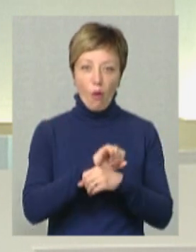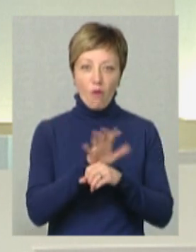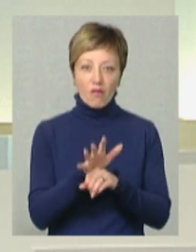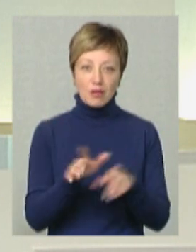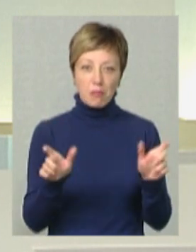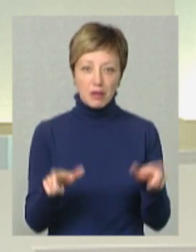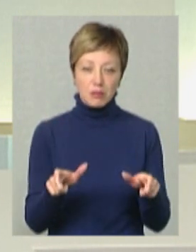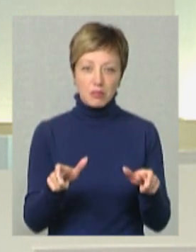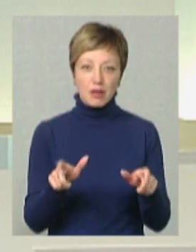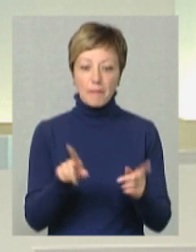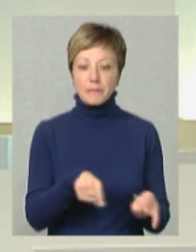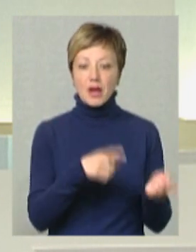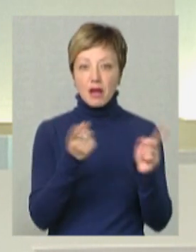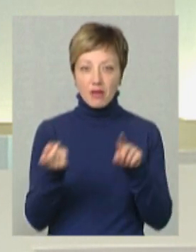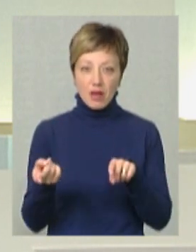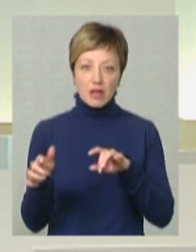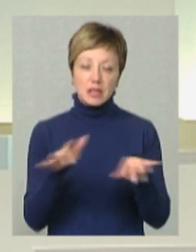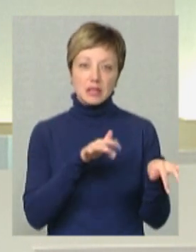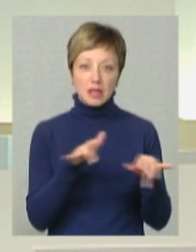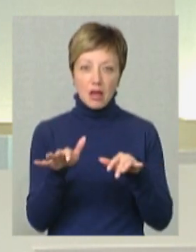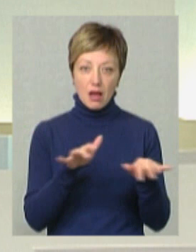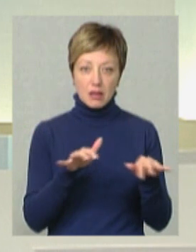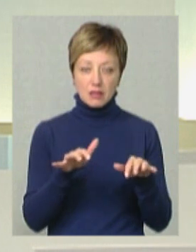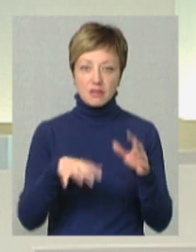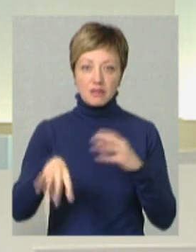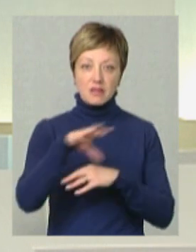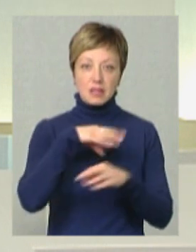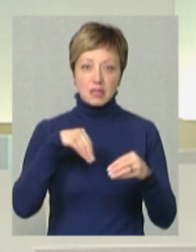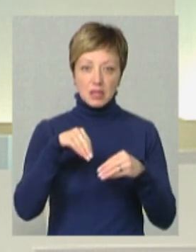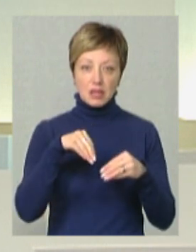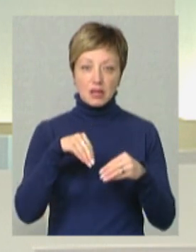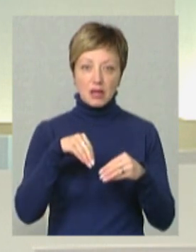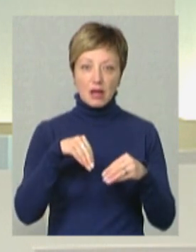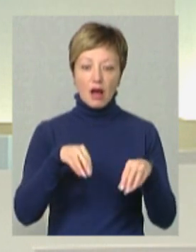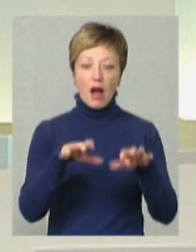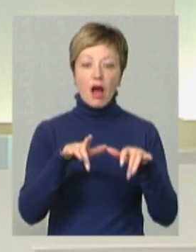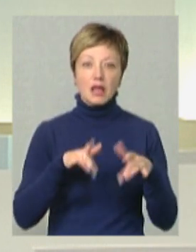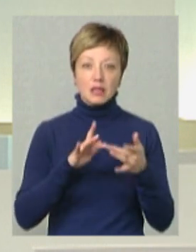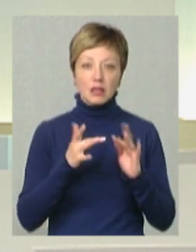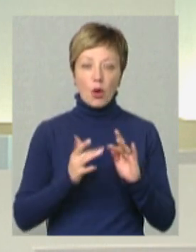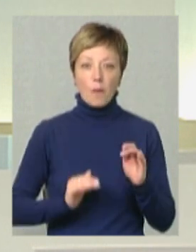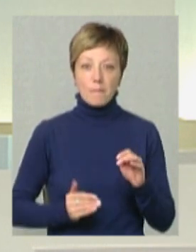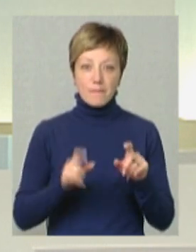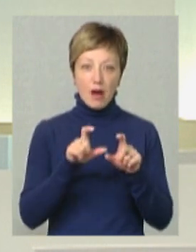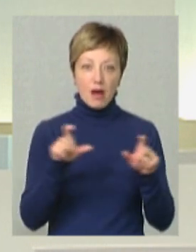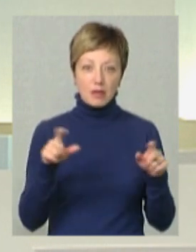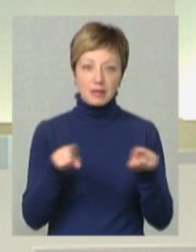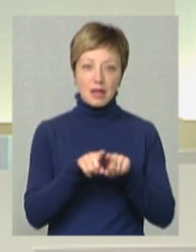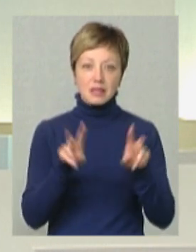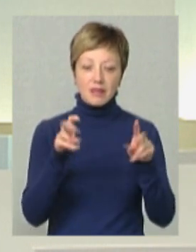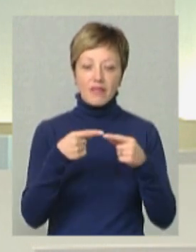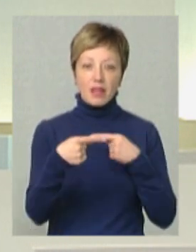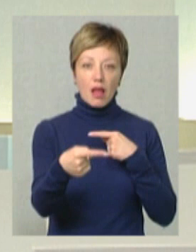яка перевела діяльність всіх, без винятку, ІТ-компаній на так званий